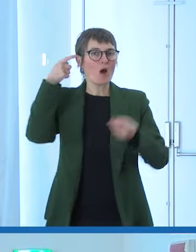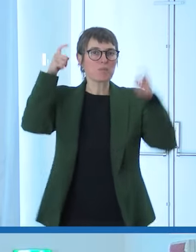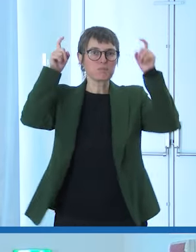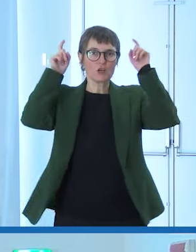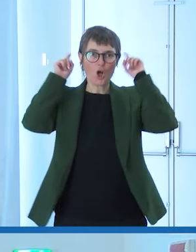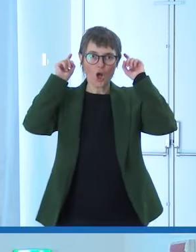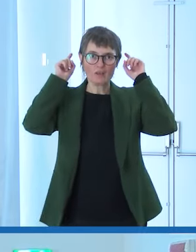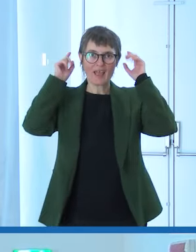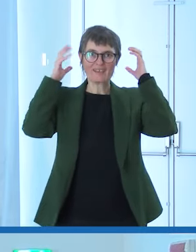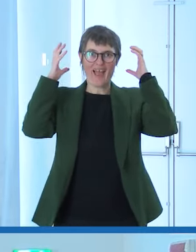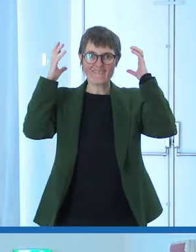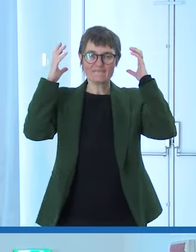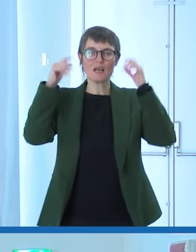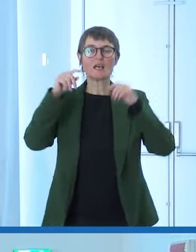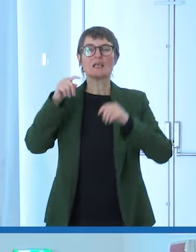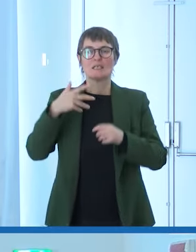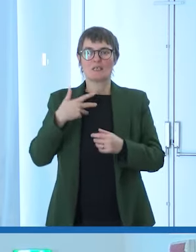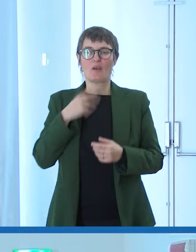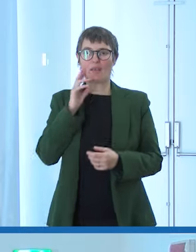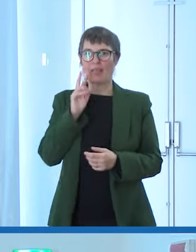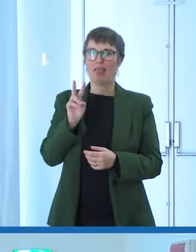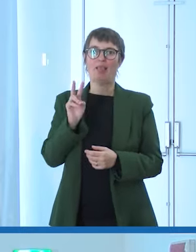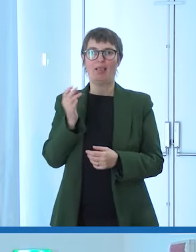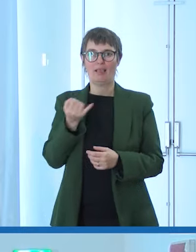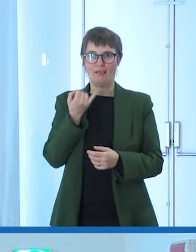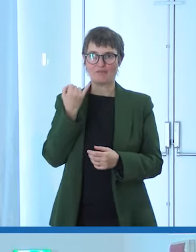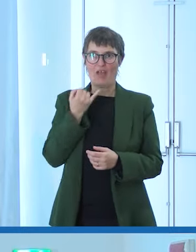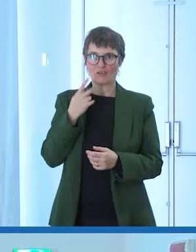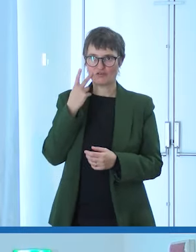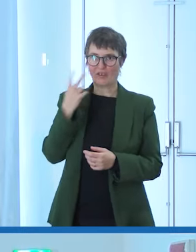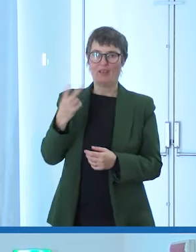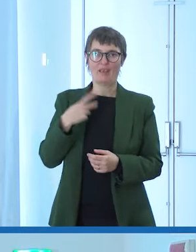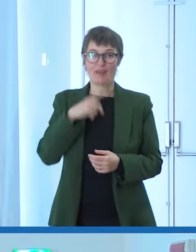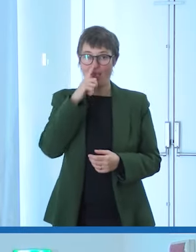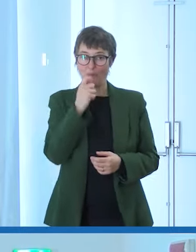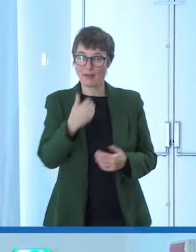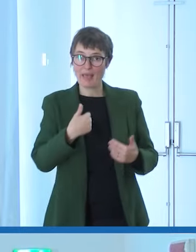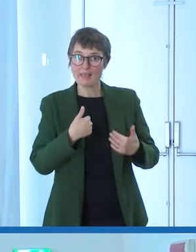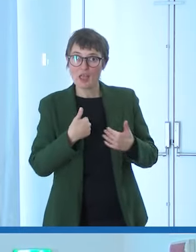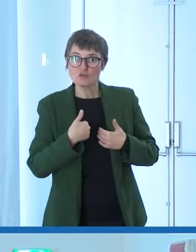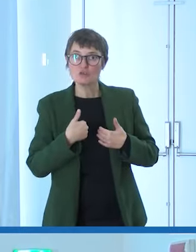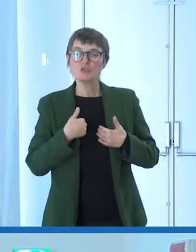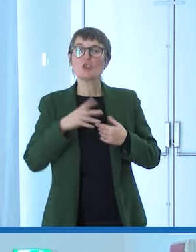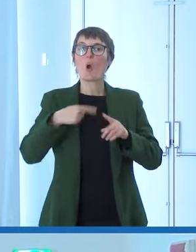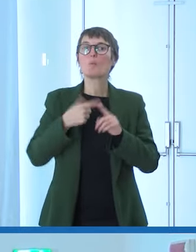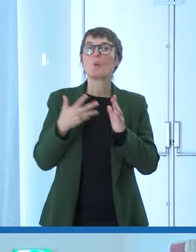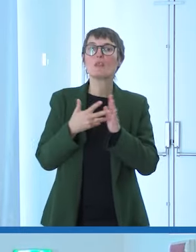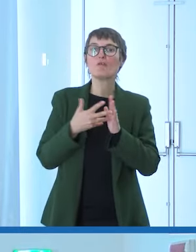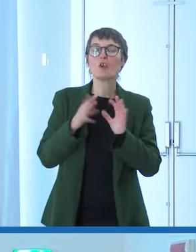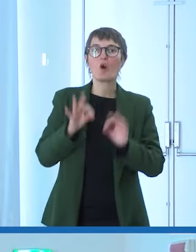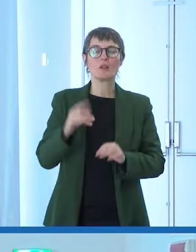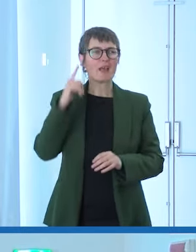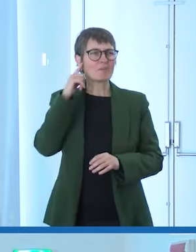in giro la difficoltà le difficoltà quali erano? quella di sentire nel rumore sentire